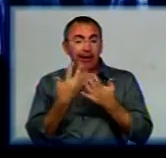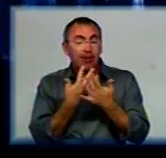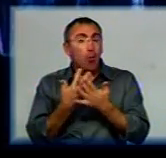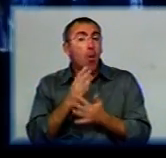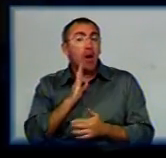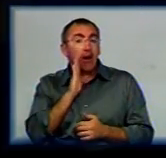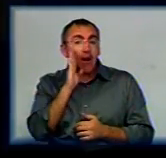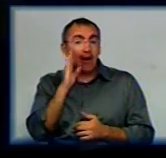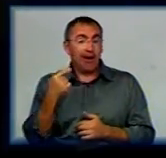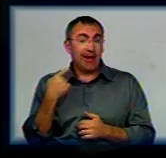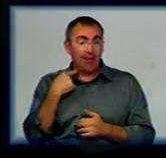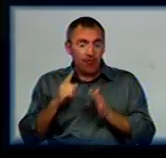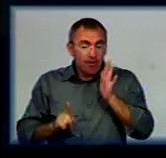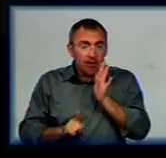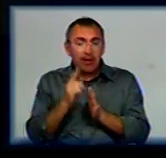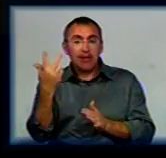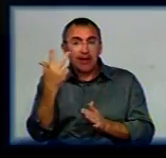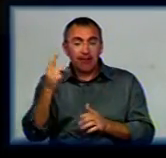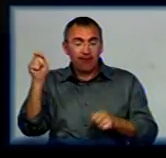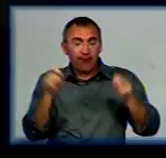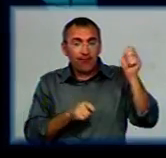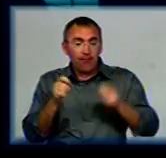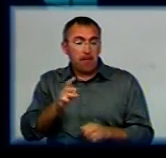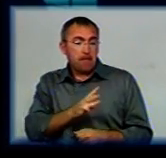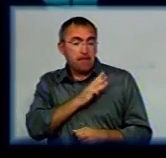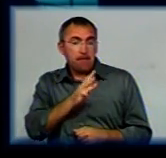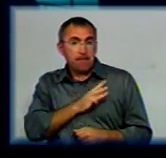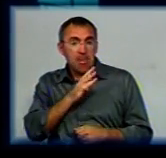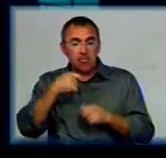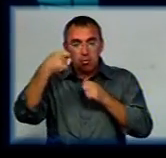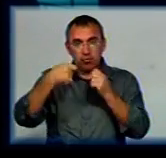У Кіровограді стартував третій міжнародний фестиваль аматорського кіно.